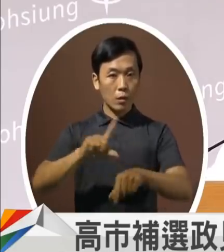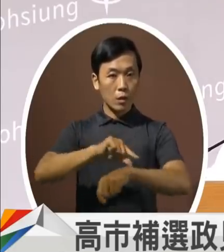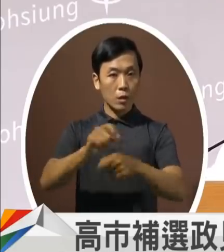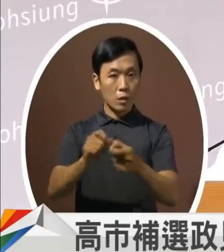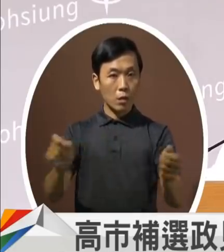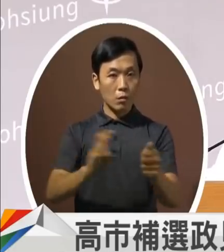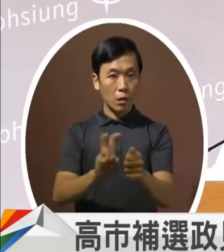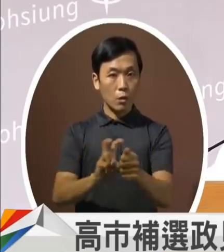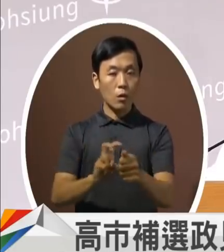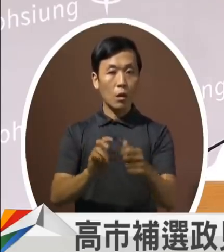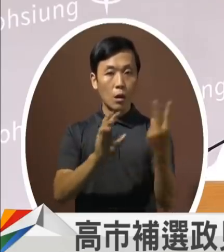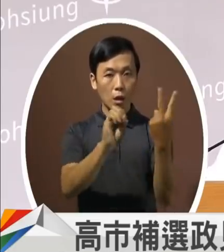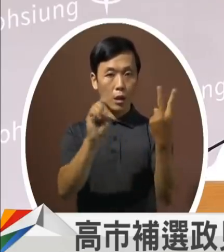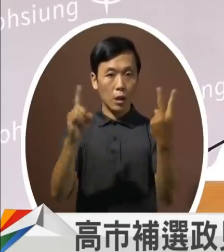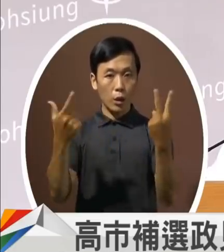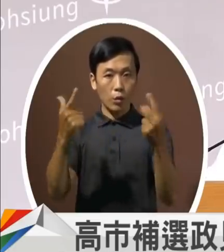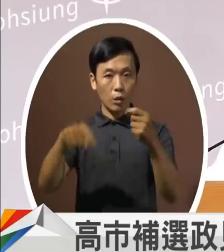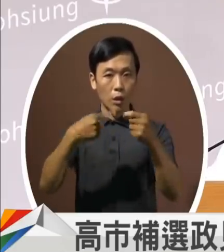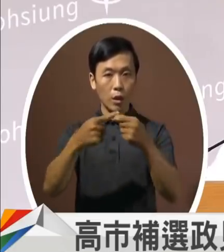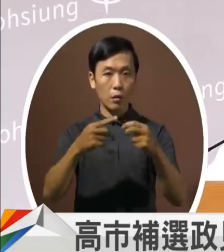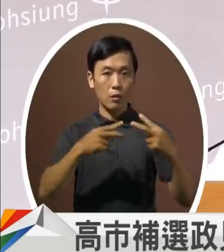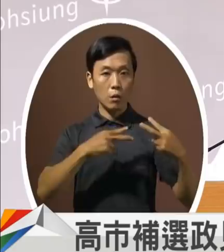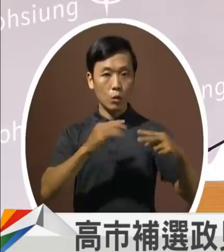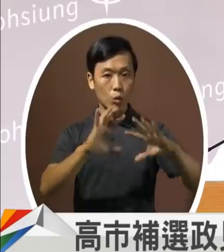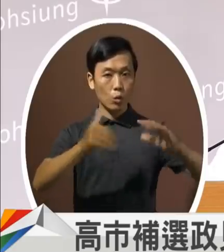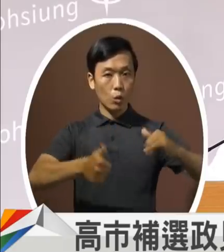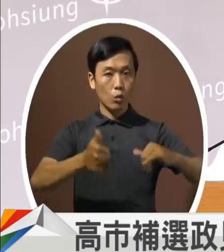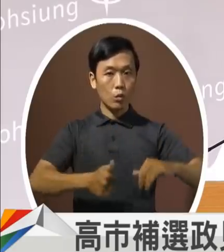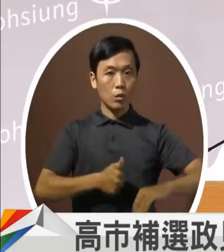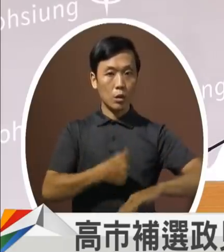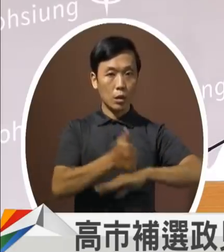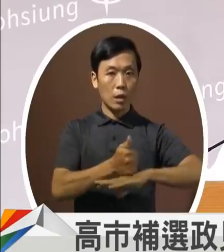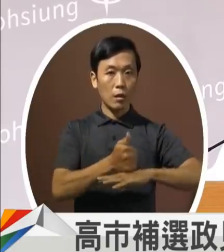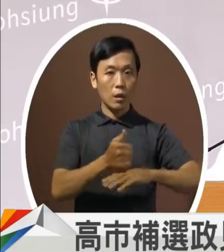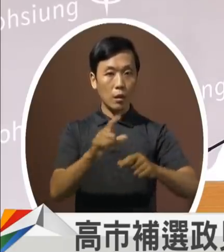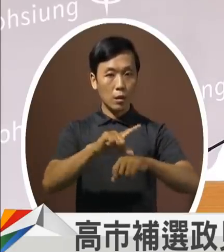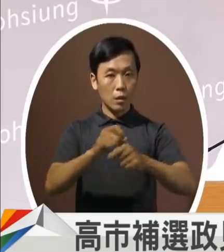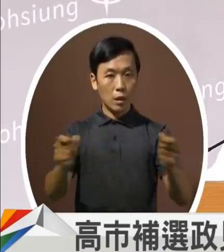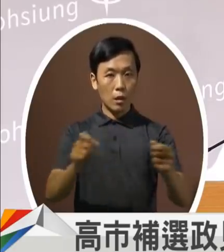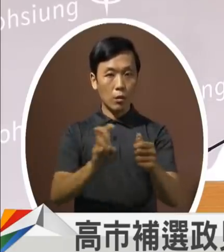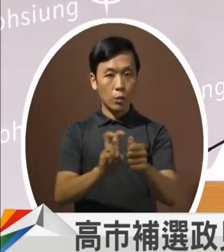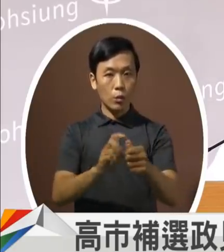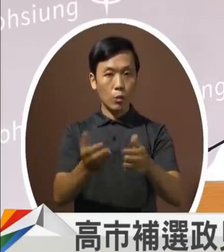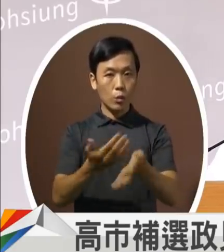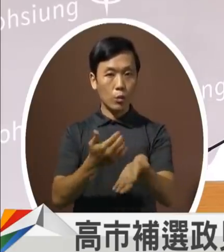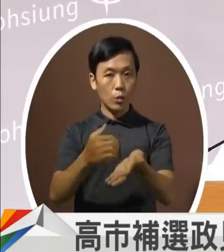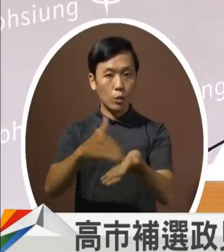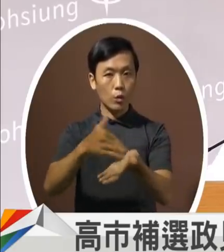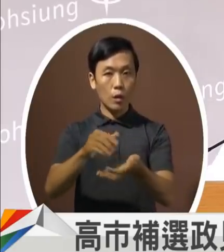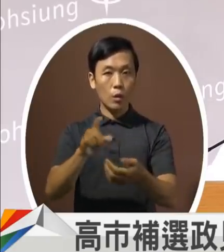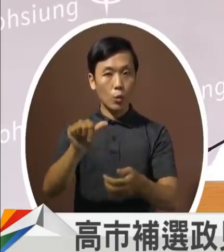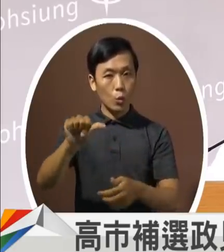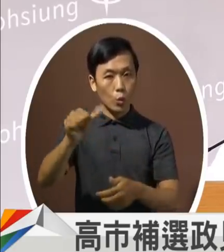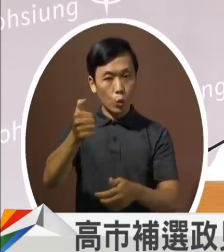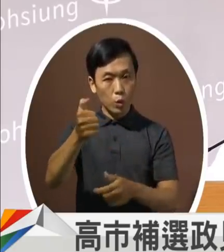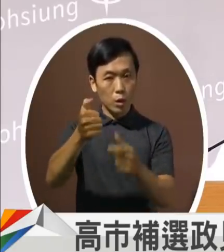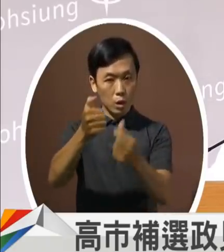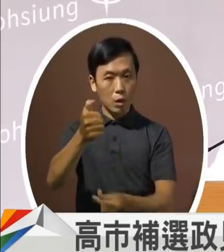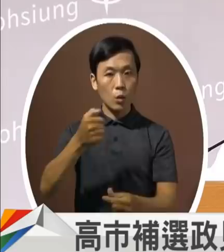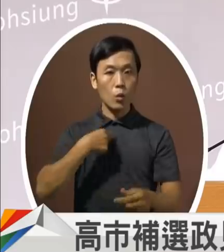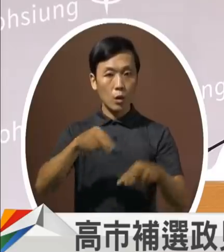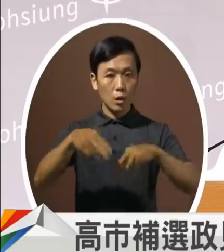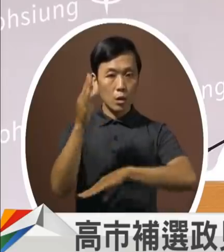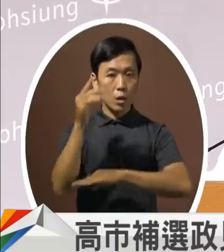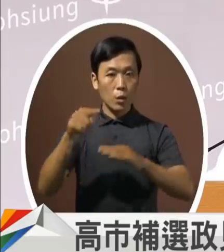2016年蔡英文当选总统长照的预算是50亿后来在今年我担任行政院副院长的时候